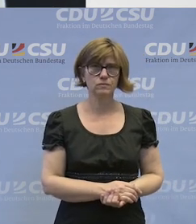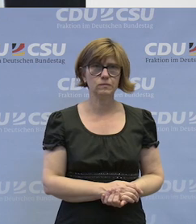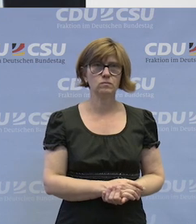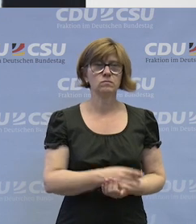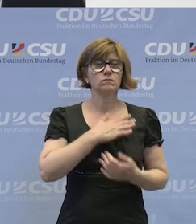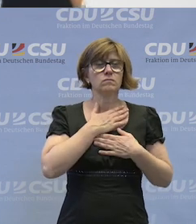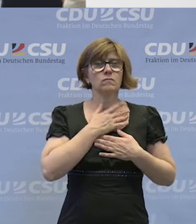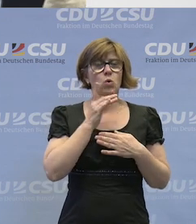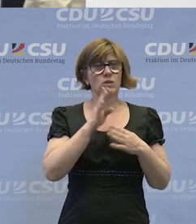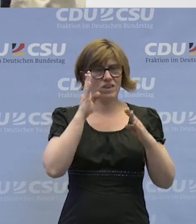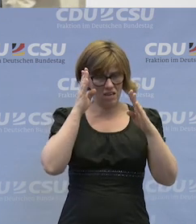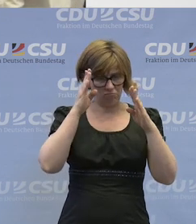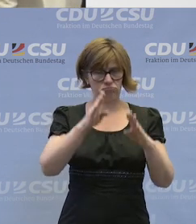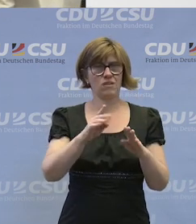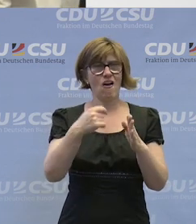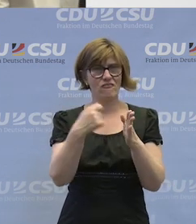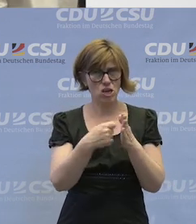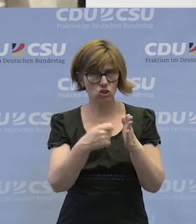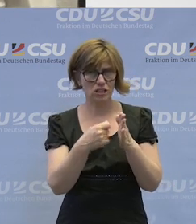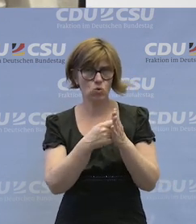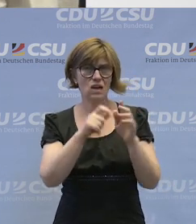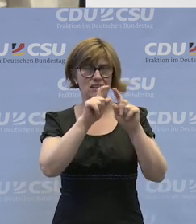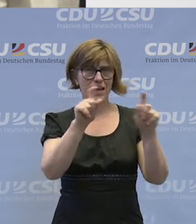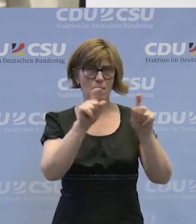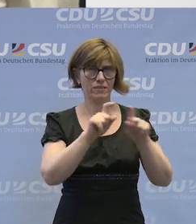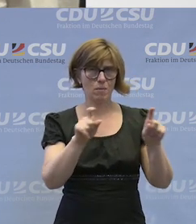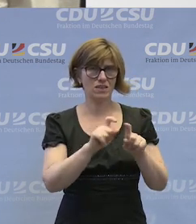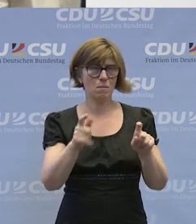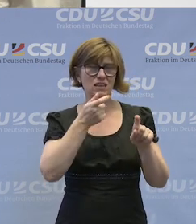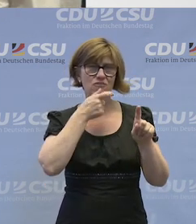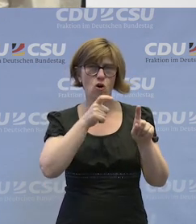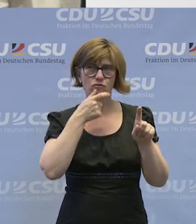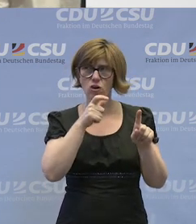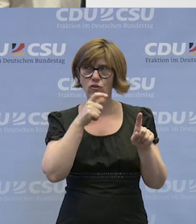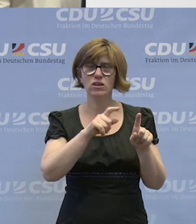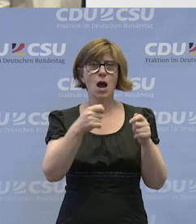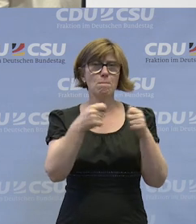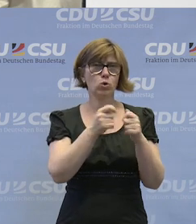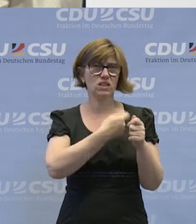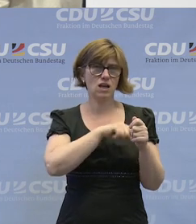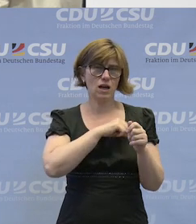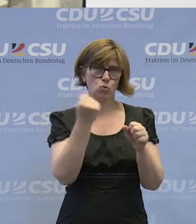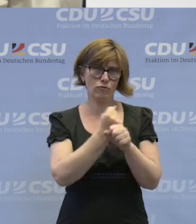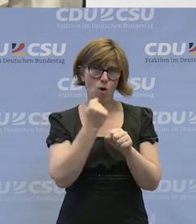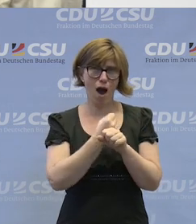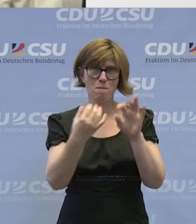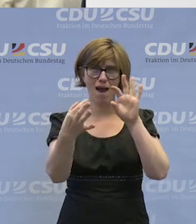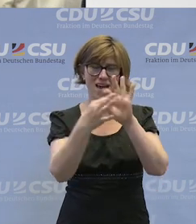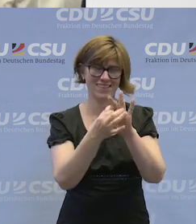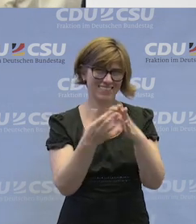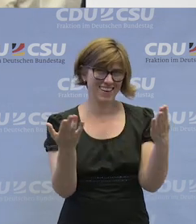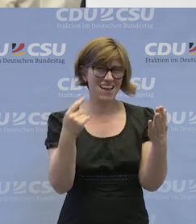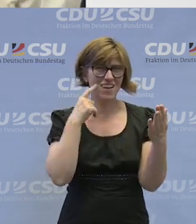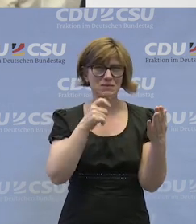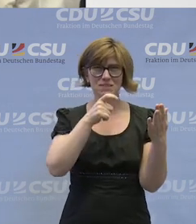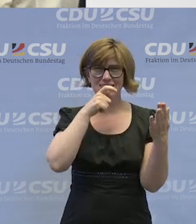Liebe und Zuneigung und Wertschätzung sind jetzt nicht unbedingt die Begriffe, die man mit der Bundesagentur für Arbeit verbindet. Ich weiß, das